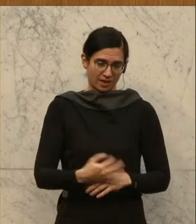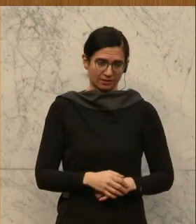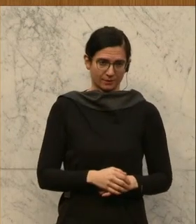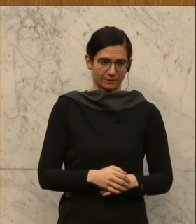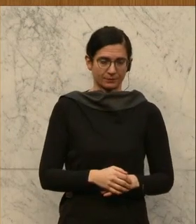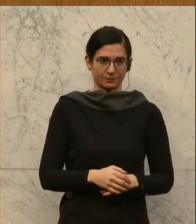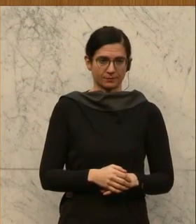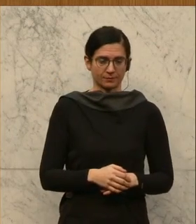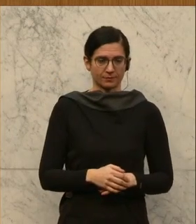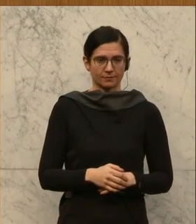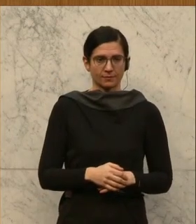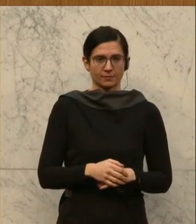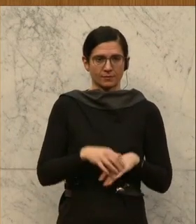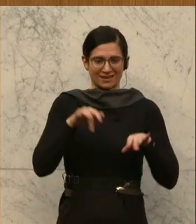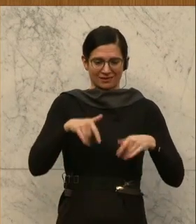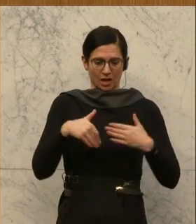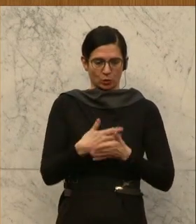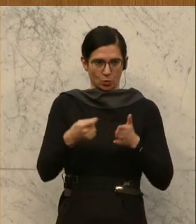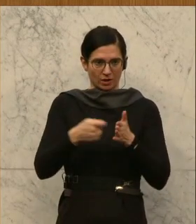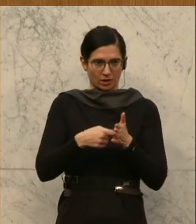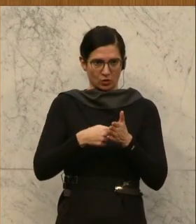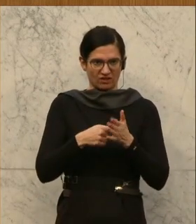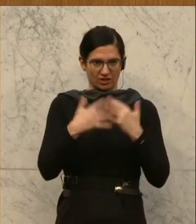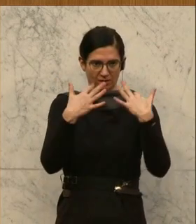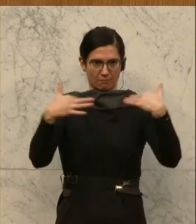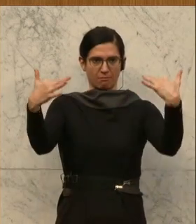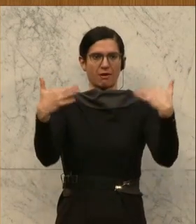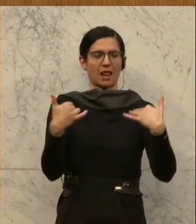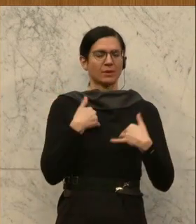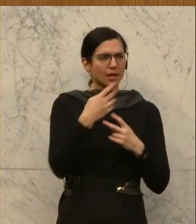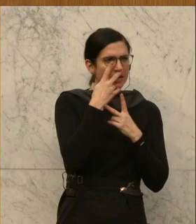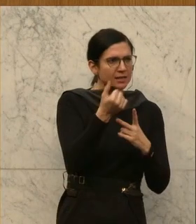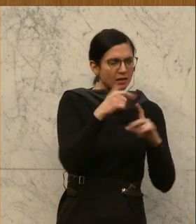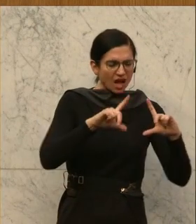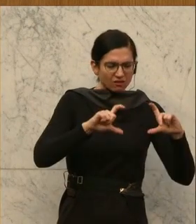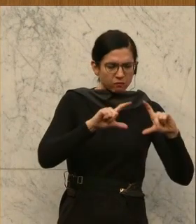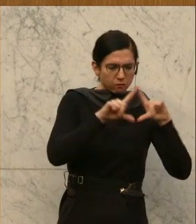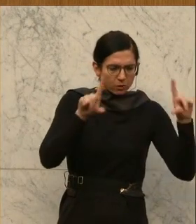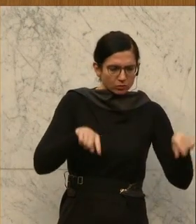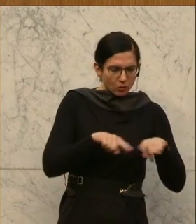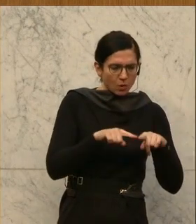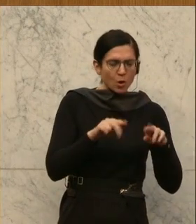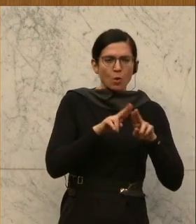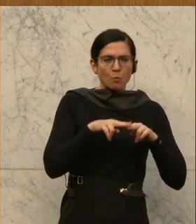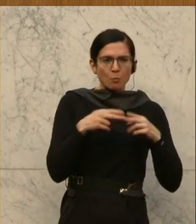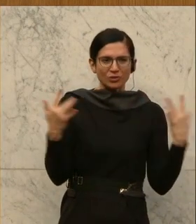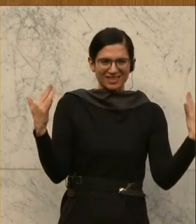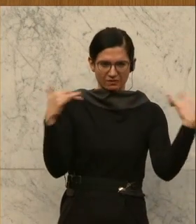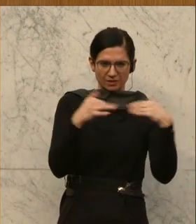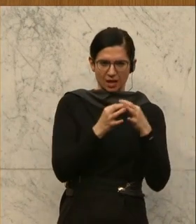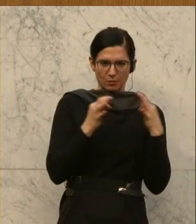Einzug hier ins neu renovierte Parlament ist eine historische Abbildung untergekommen, der Abgeordnete im Bundesversammlungssaal